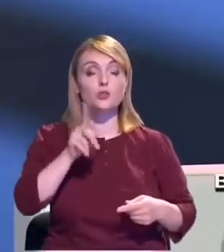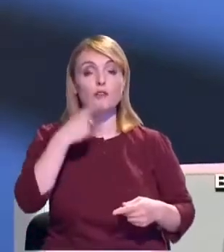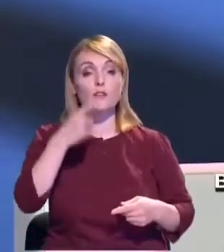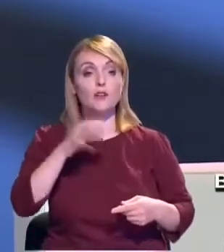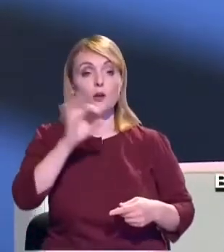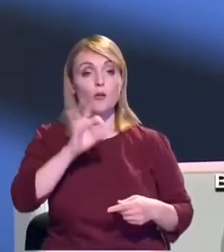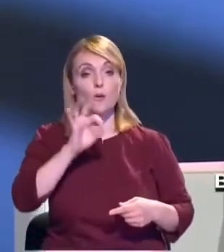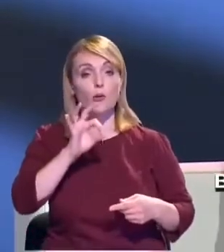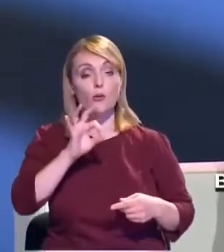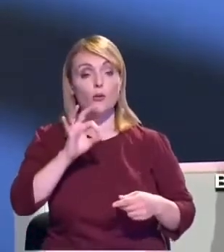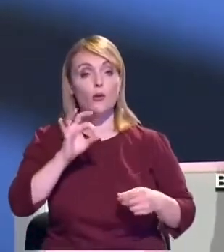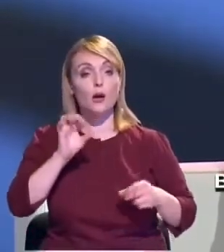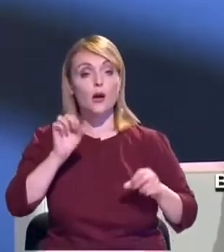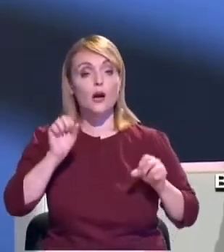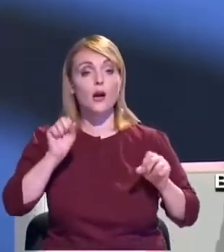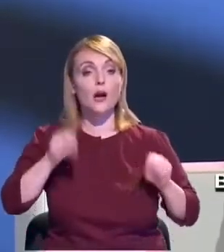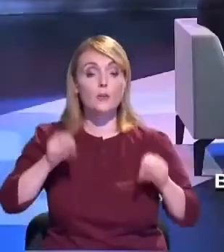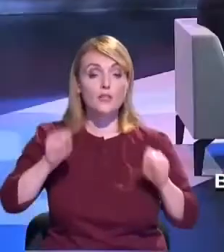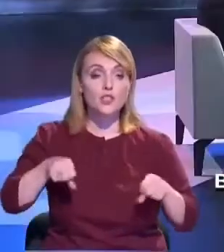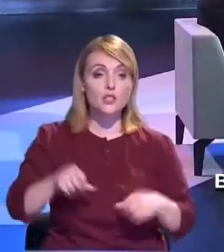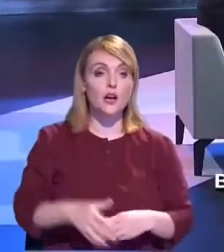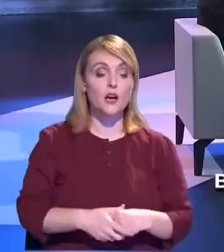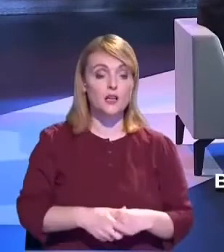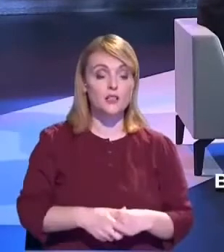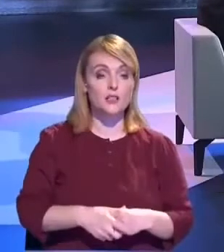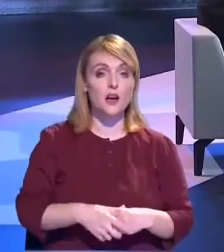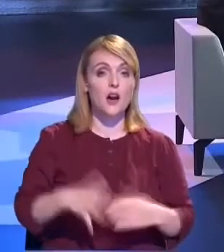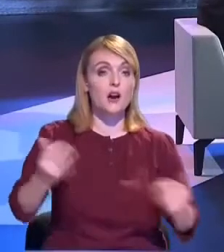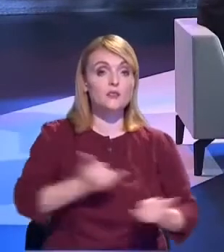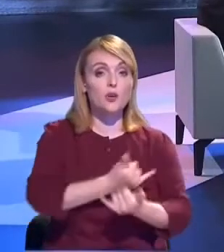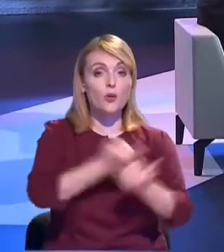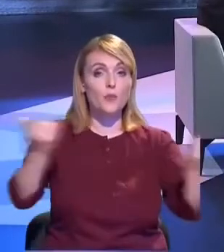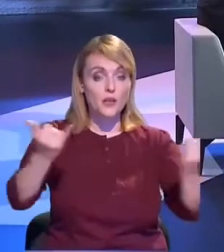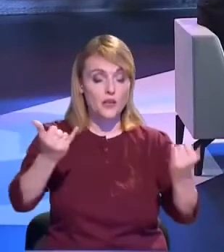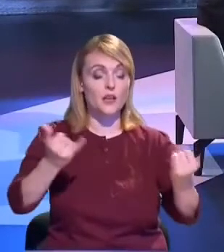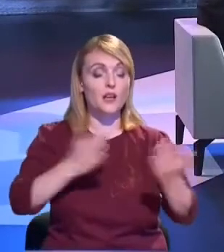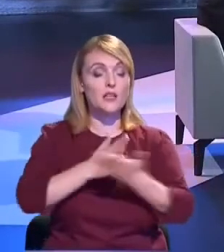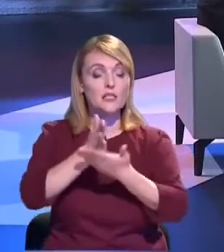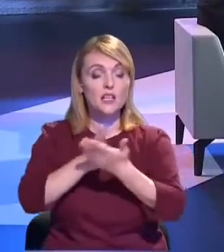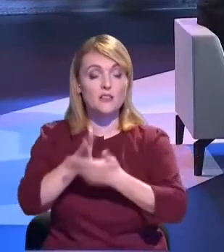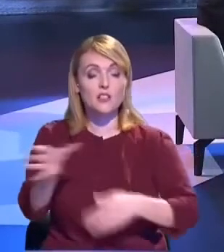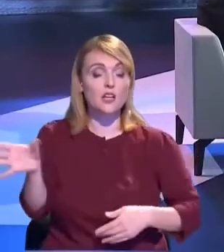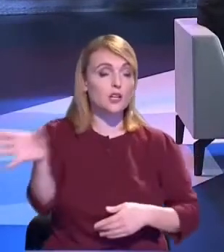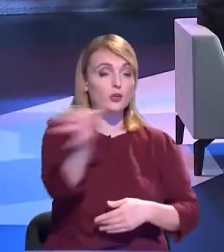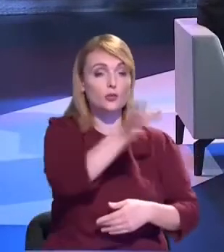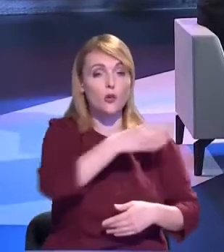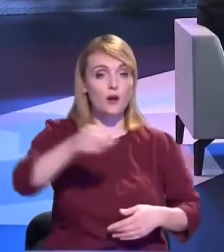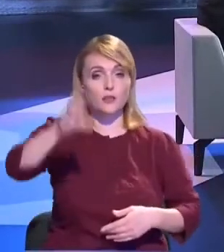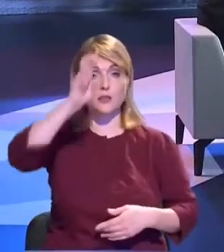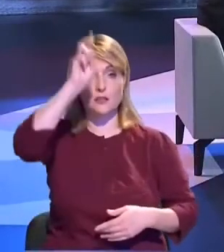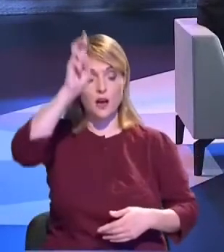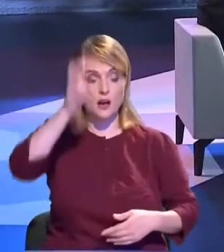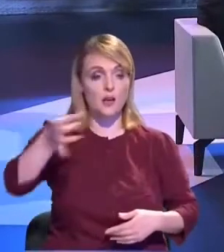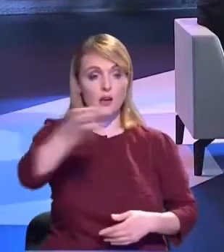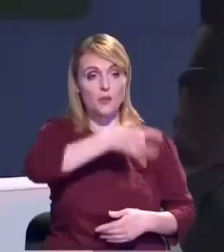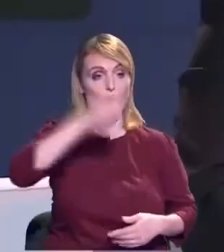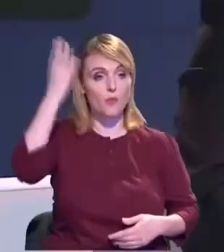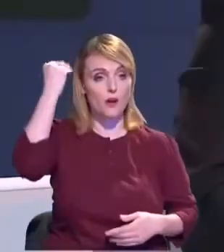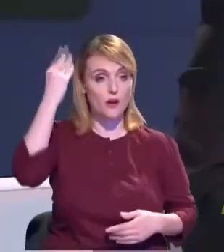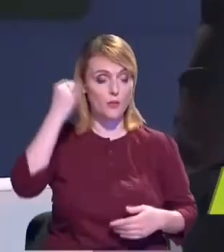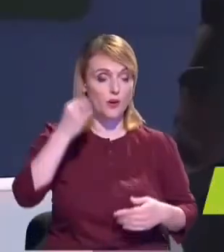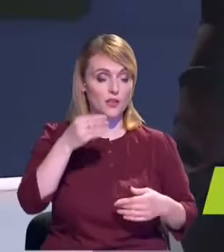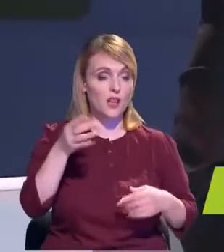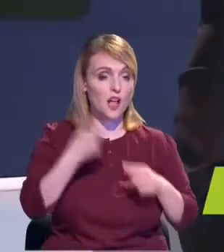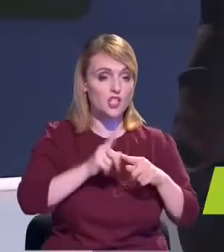capacitatea de acoperire a țării cu serviciu de apă potabilă în robinet și serviciu de sigur și de canalizare. Bine, totul